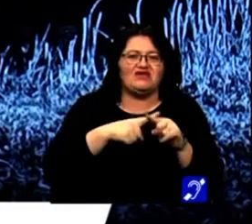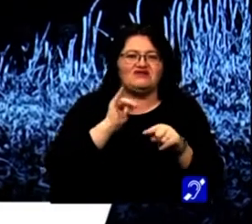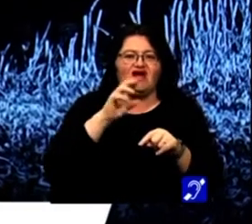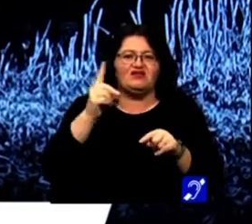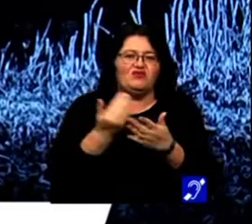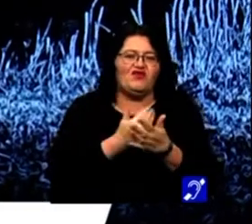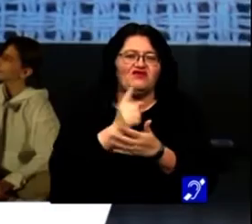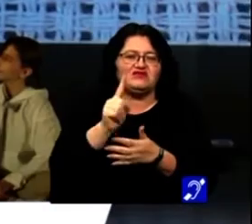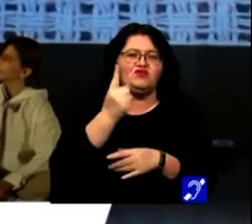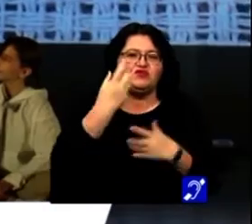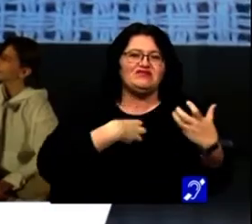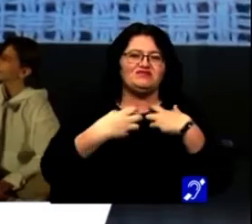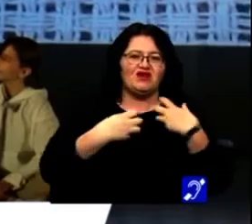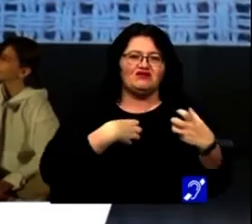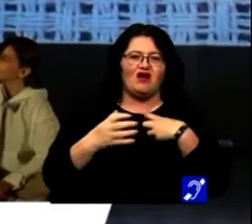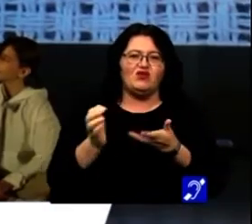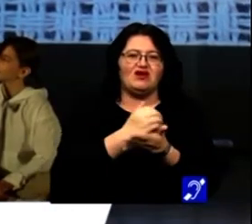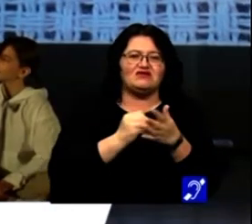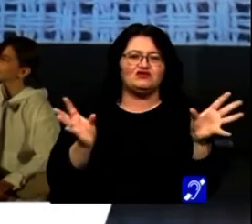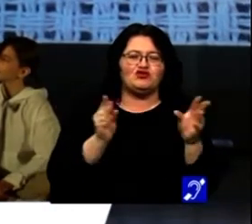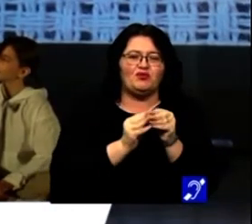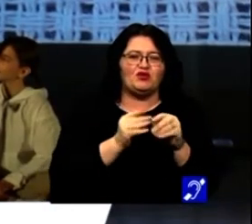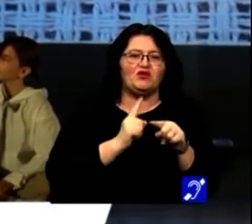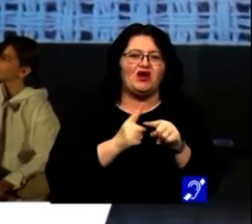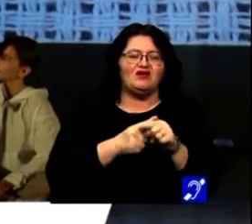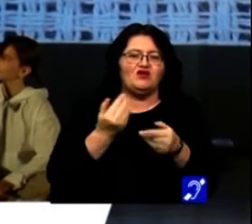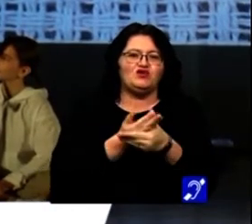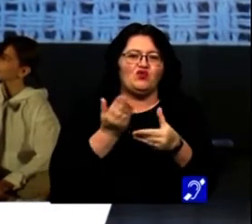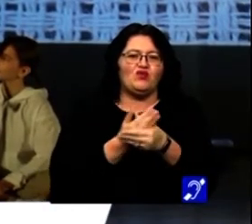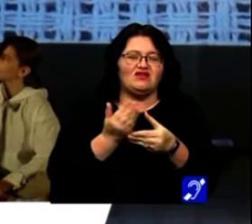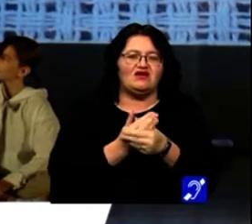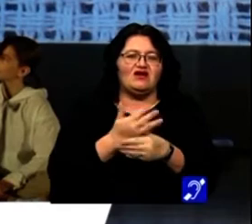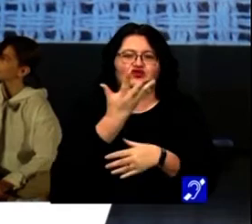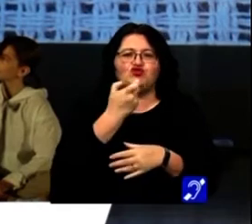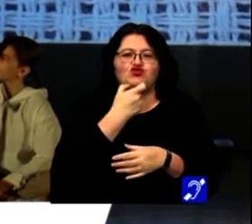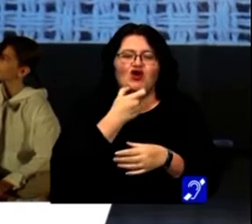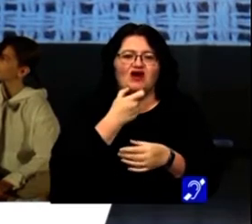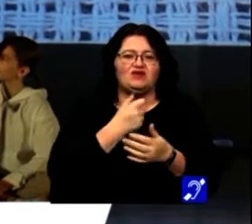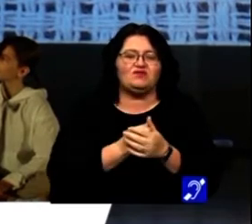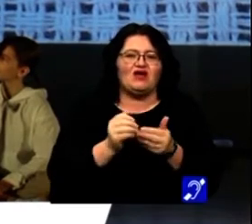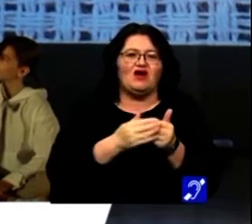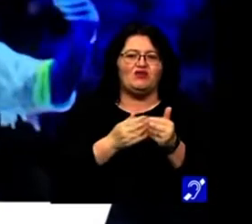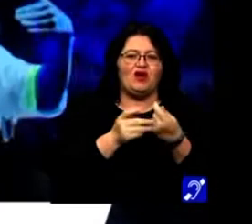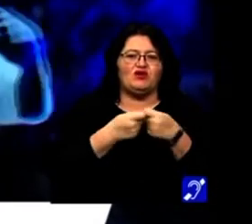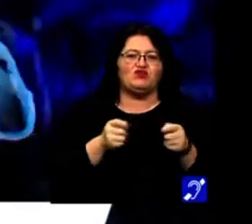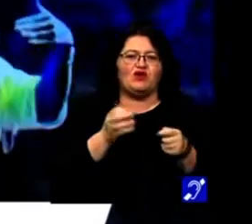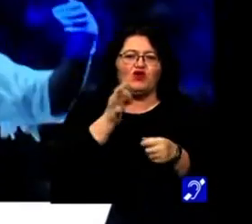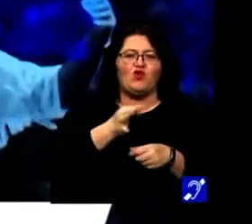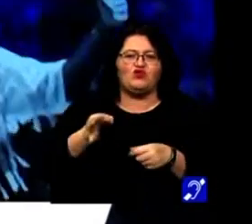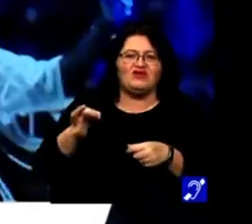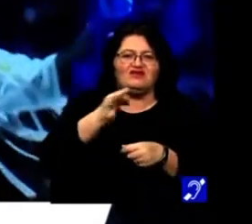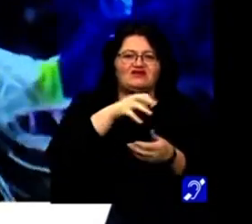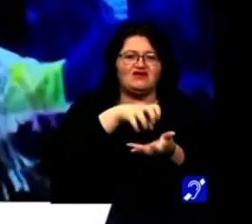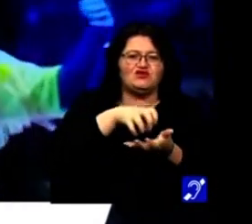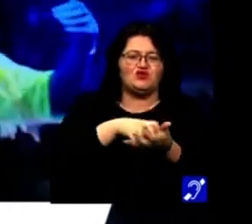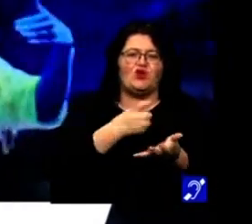povestea lor. Primul spectacol care strânge la oaltă materialul documentat mai bine de 5 ani de la aproape toate comunitățile etnice